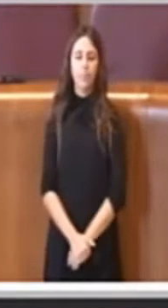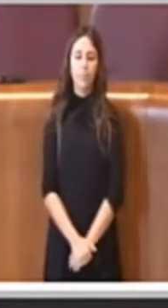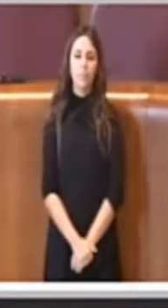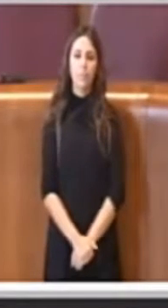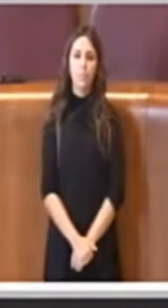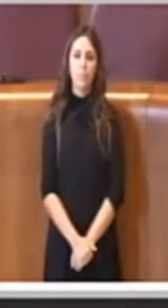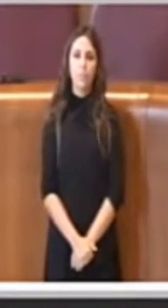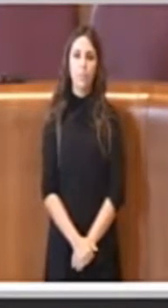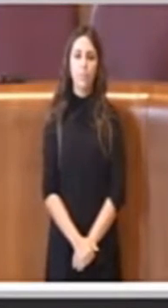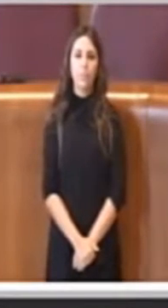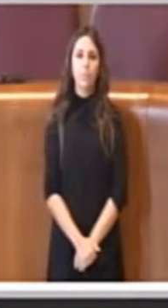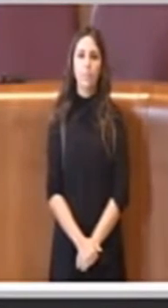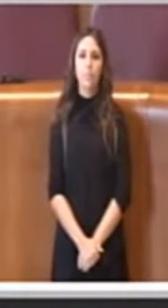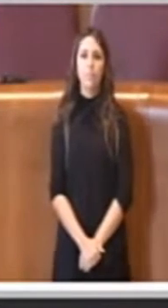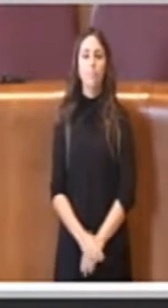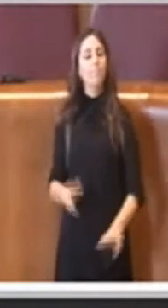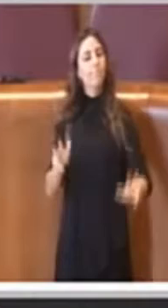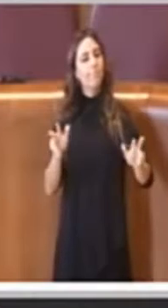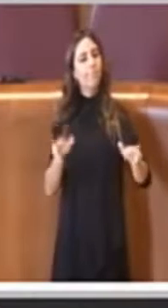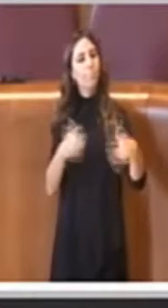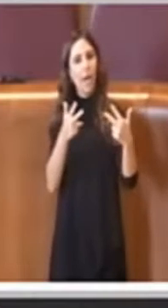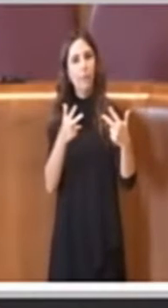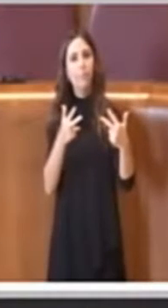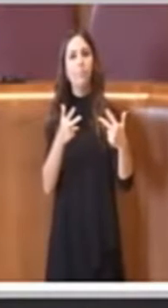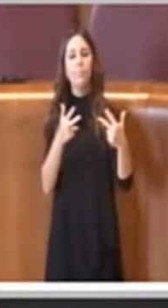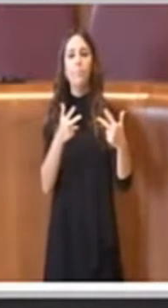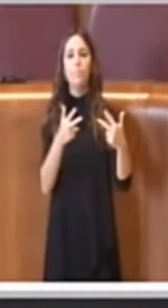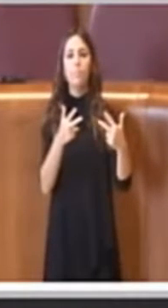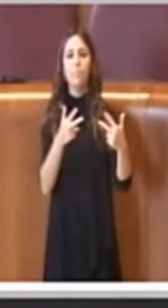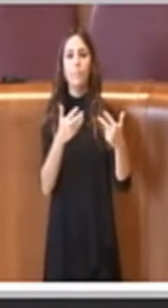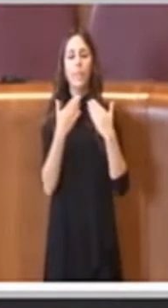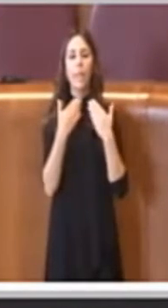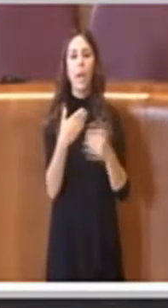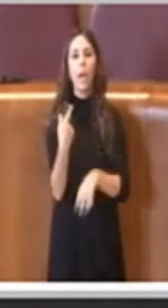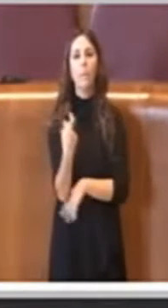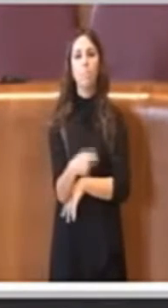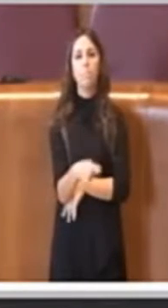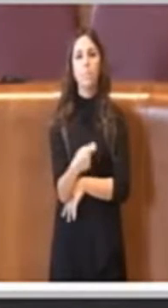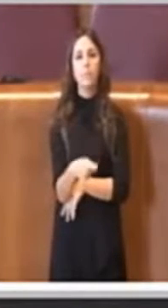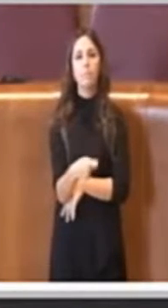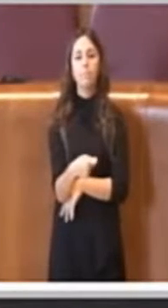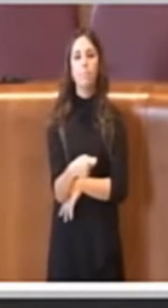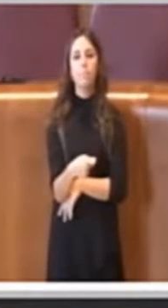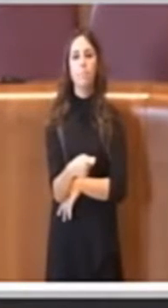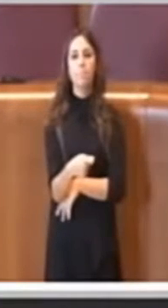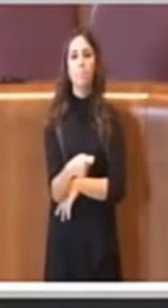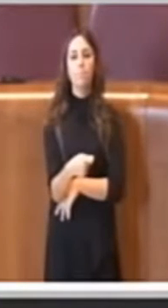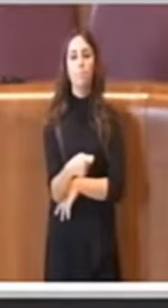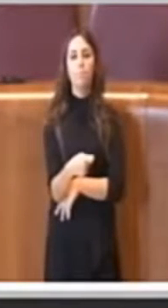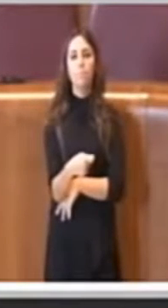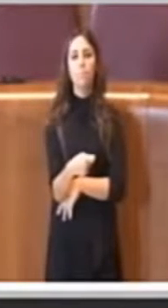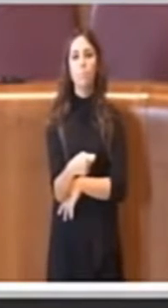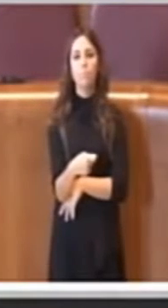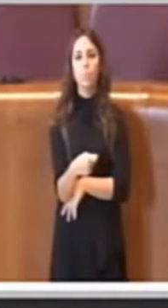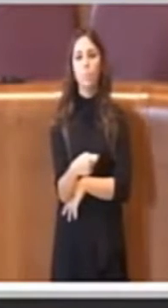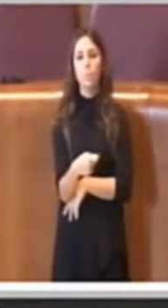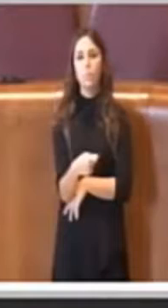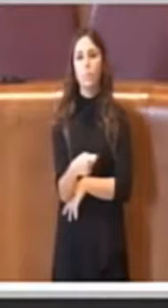Ecco accendo la telecamera, grazie Presidente, io trovo